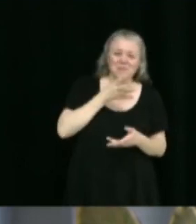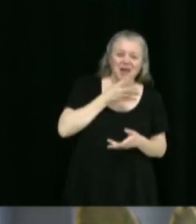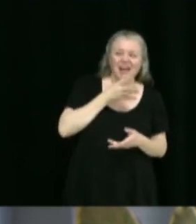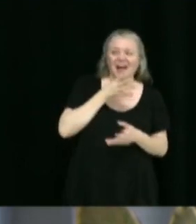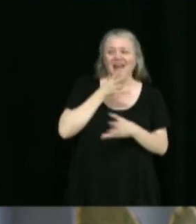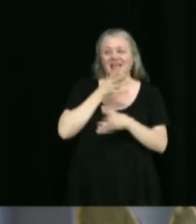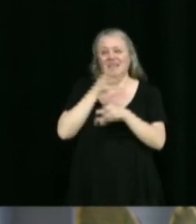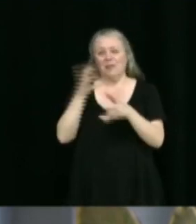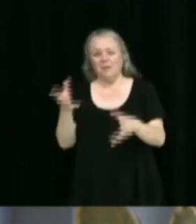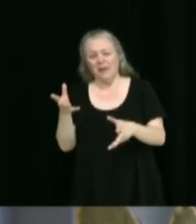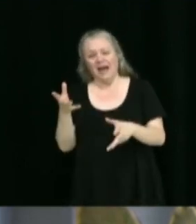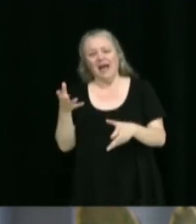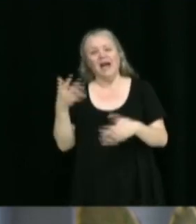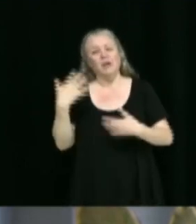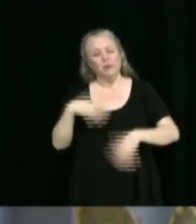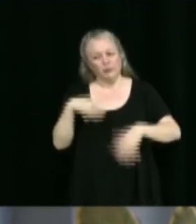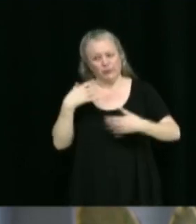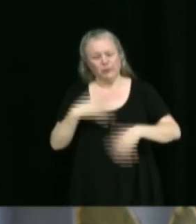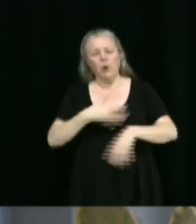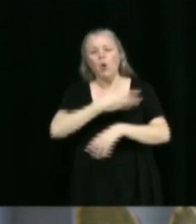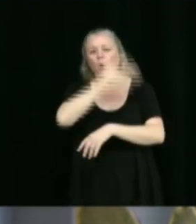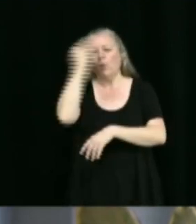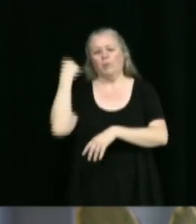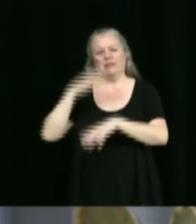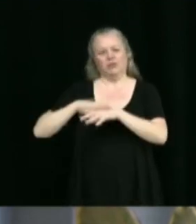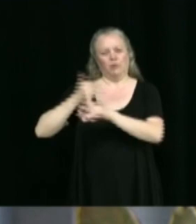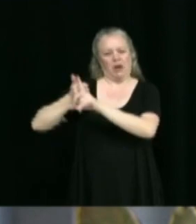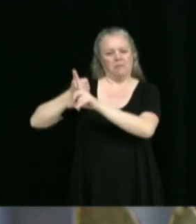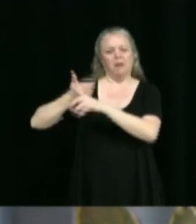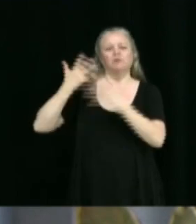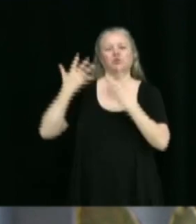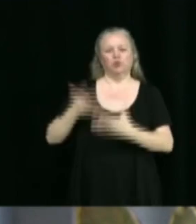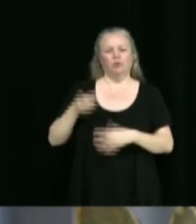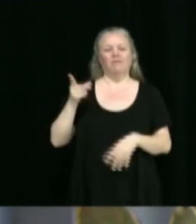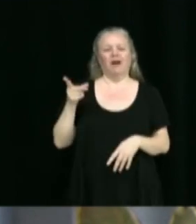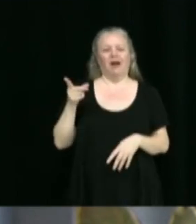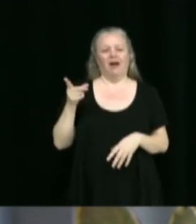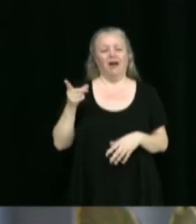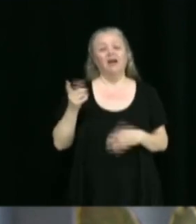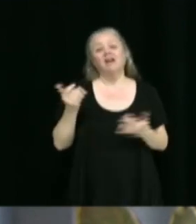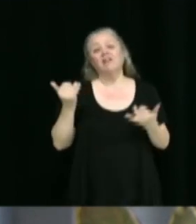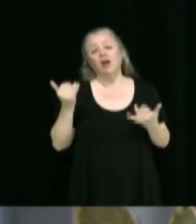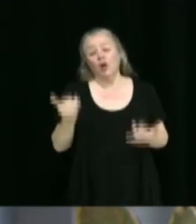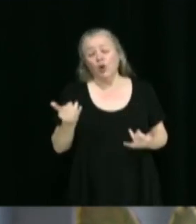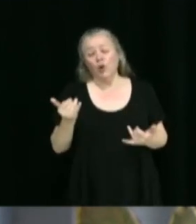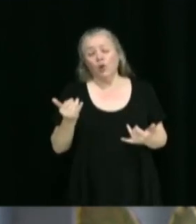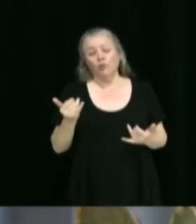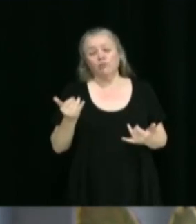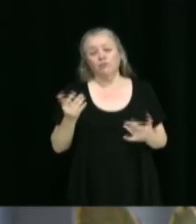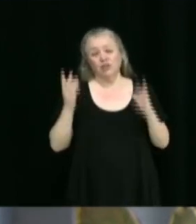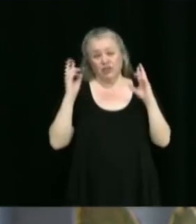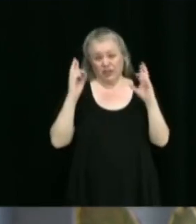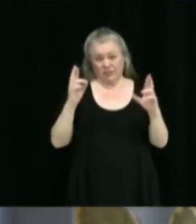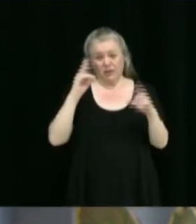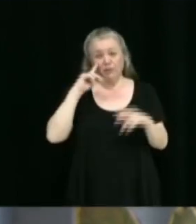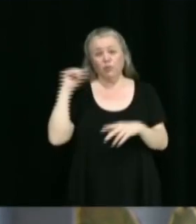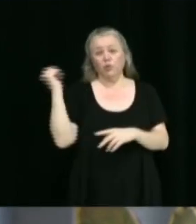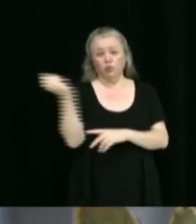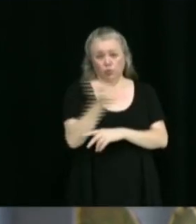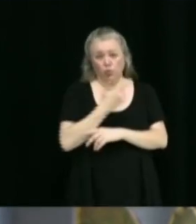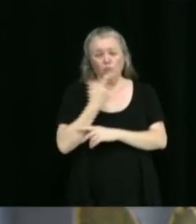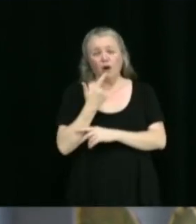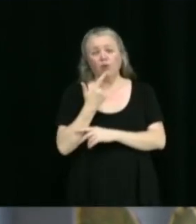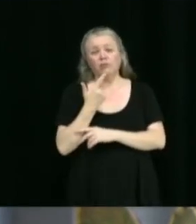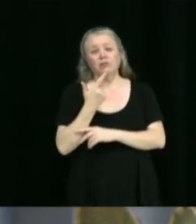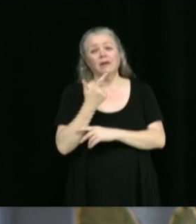dû s'oublier à certains moments. Donc, c'est sûr que je voudrais, j'espère que tout le monde, tous et chacun, prendront